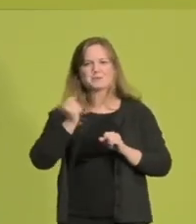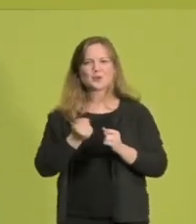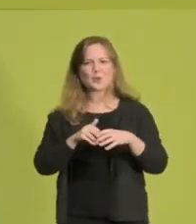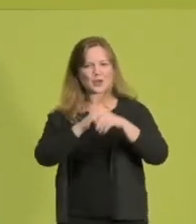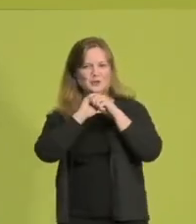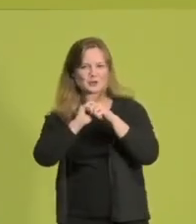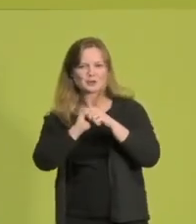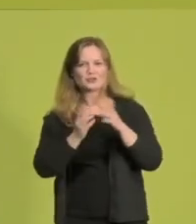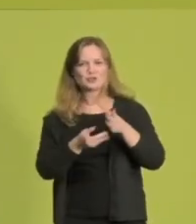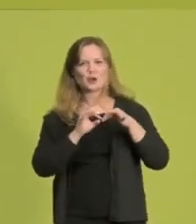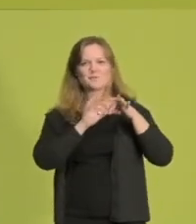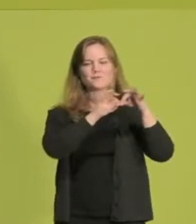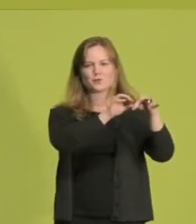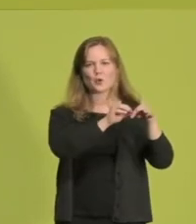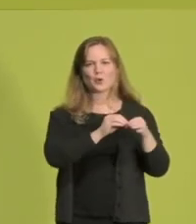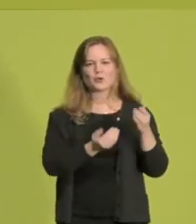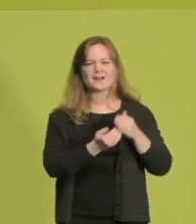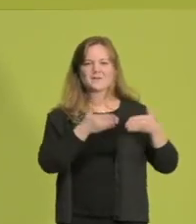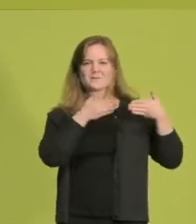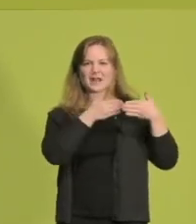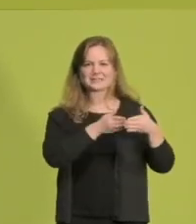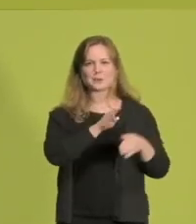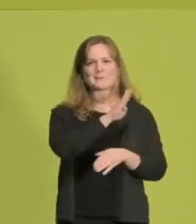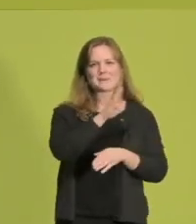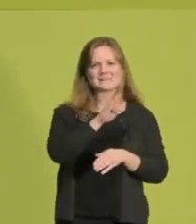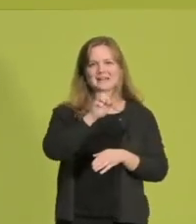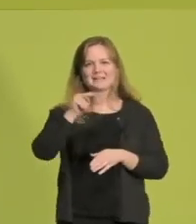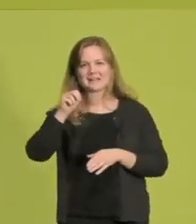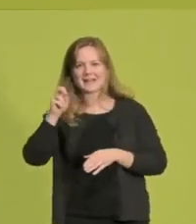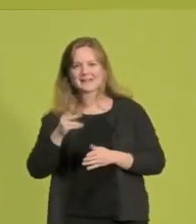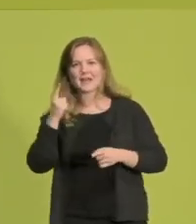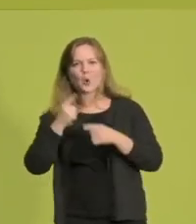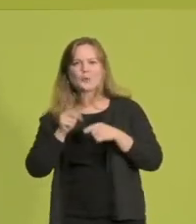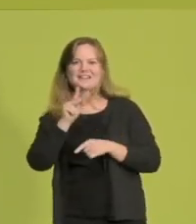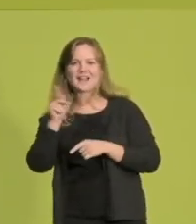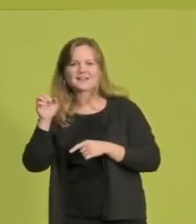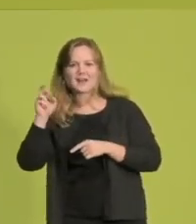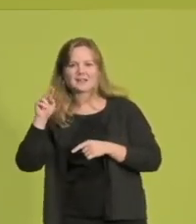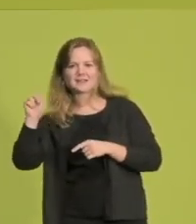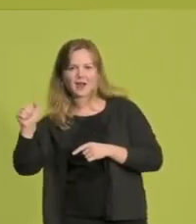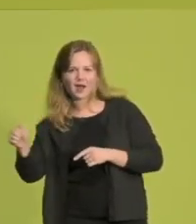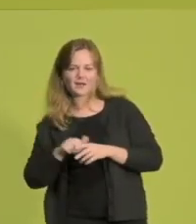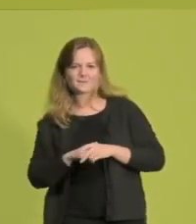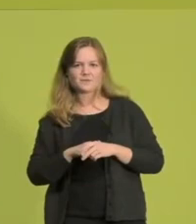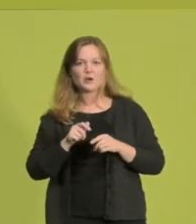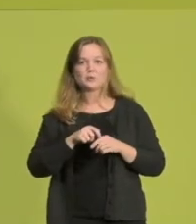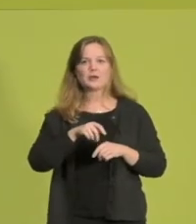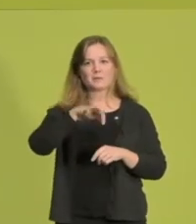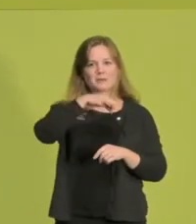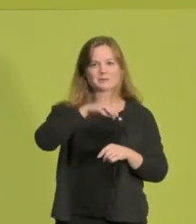die neue Führung der Bundestagsfraktion Britta, Irene und Katharina und natürlich auch an die parlamentarischen